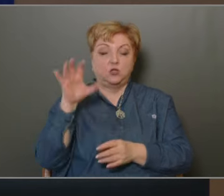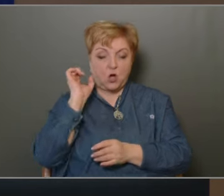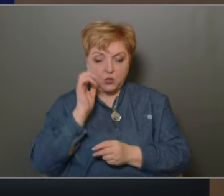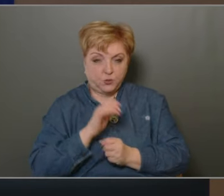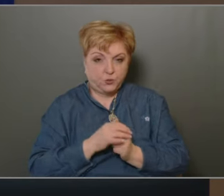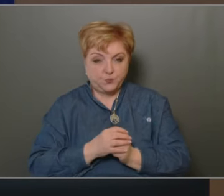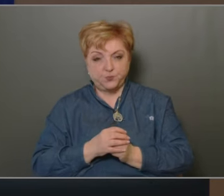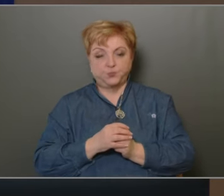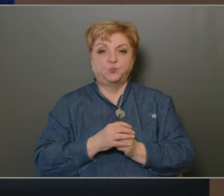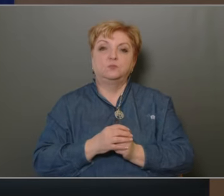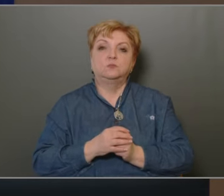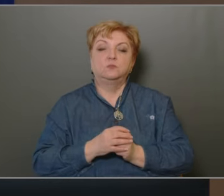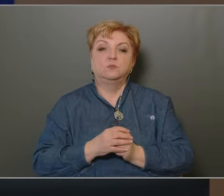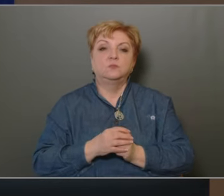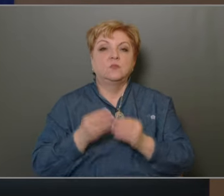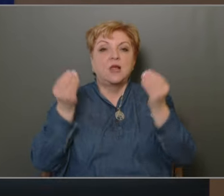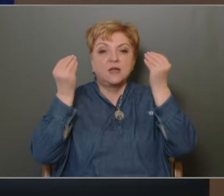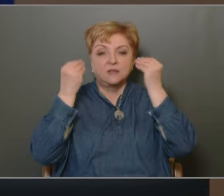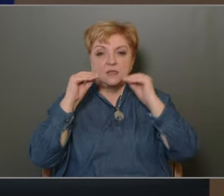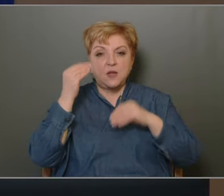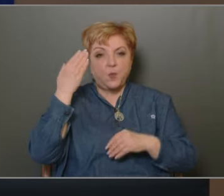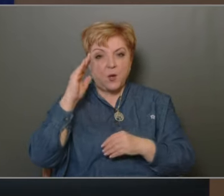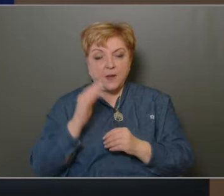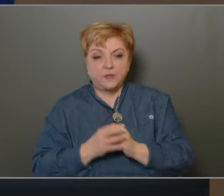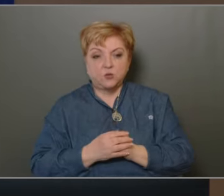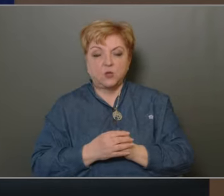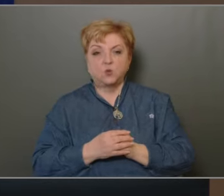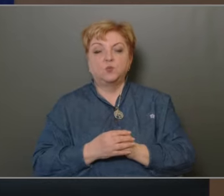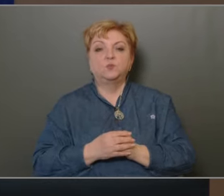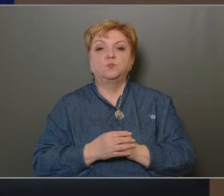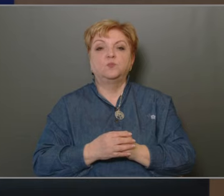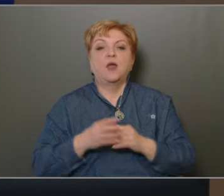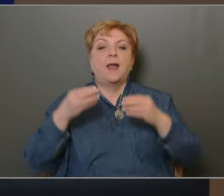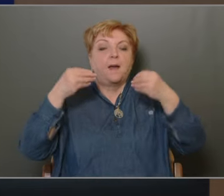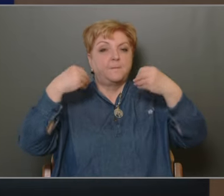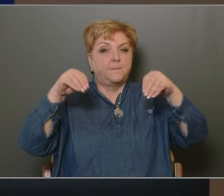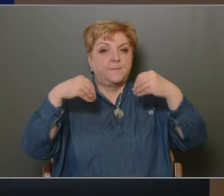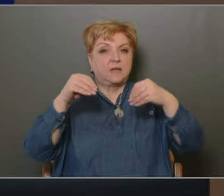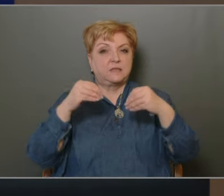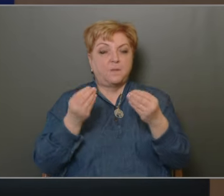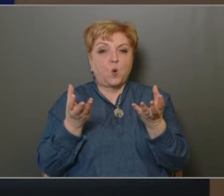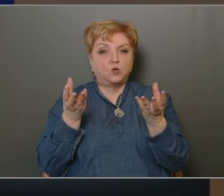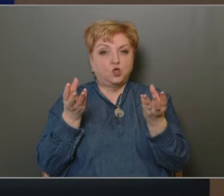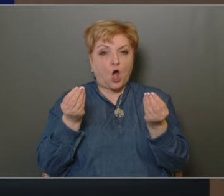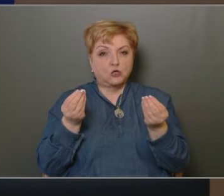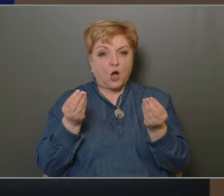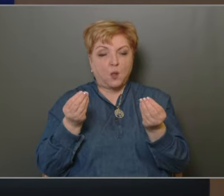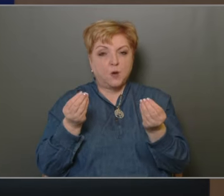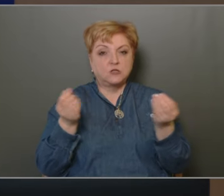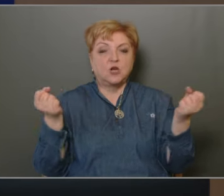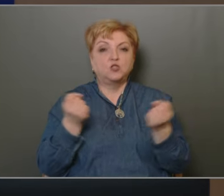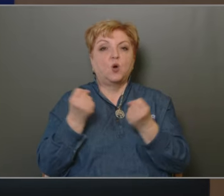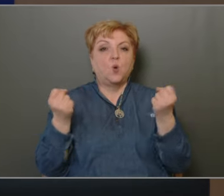Tisztelt Polgármester úr! A beszámoló tartalmazza